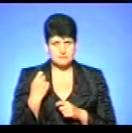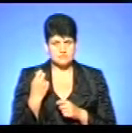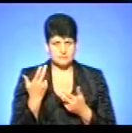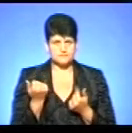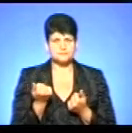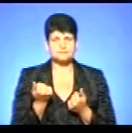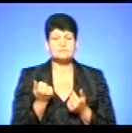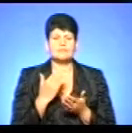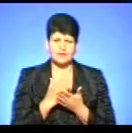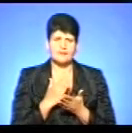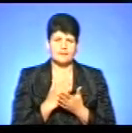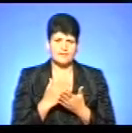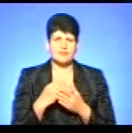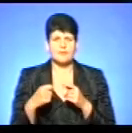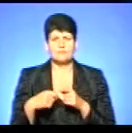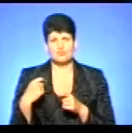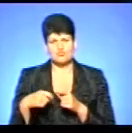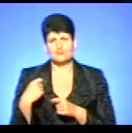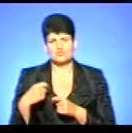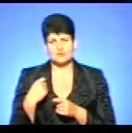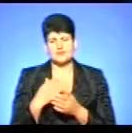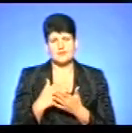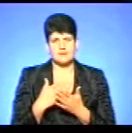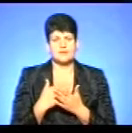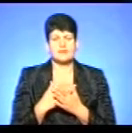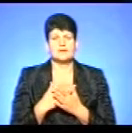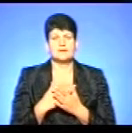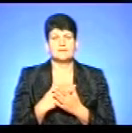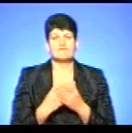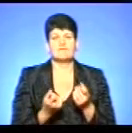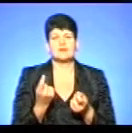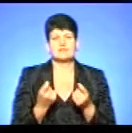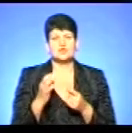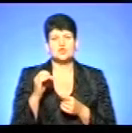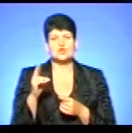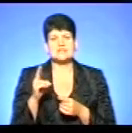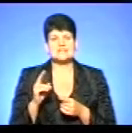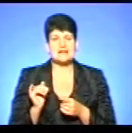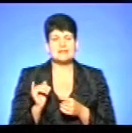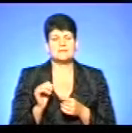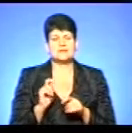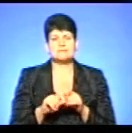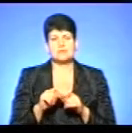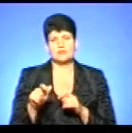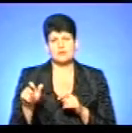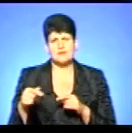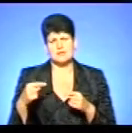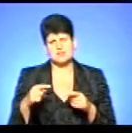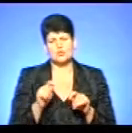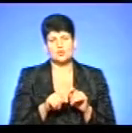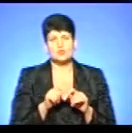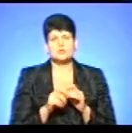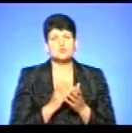Є порушення, порушення є виявлено соціальними інспекторами і іншими контролюючими